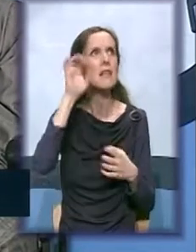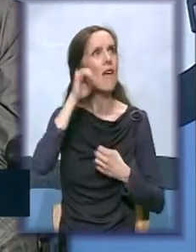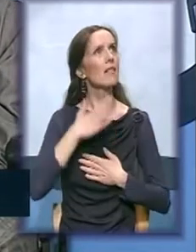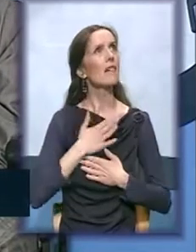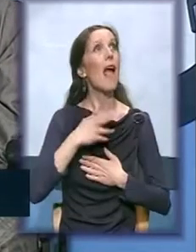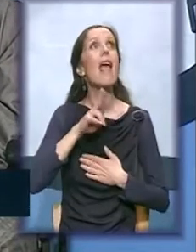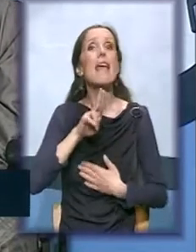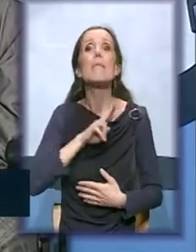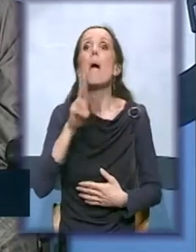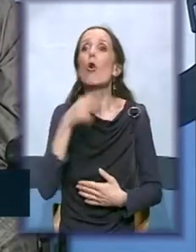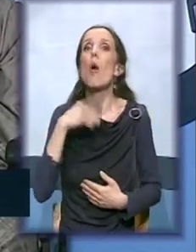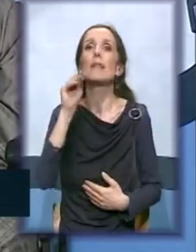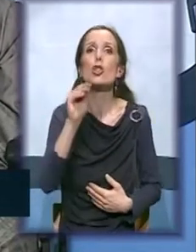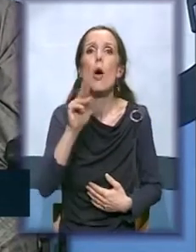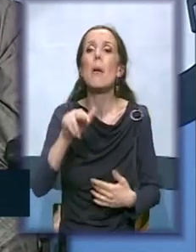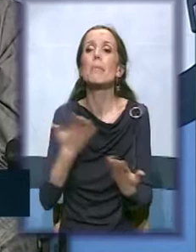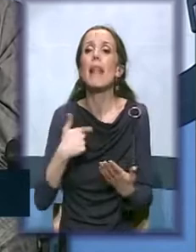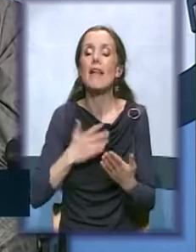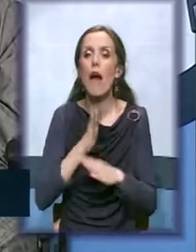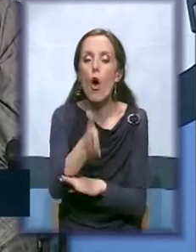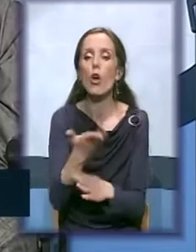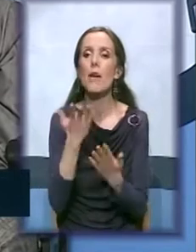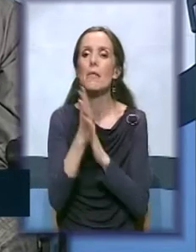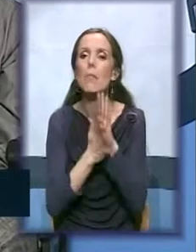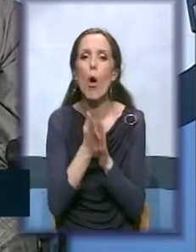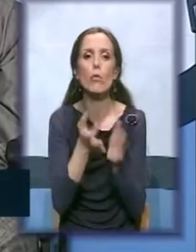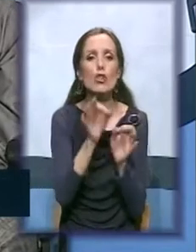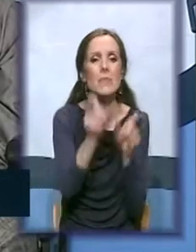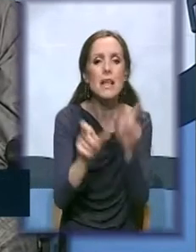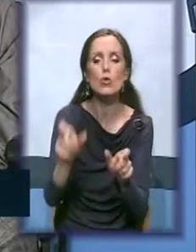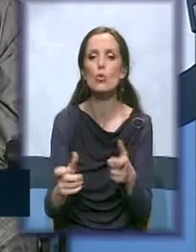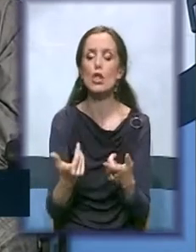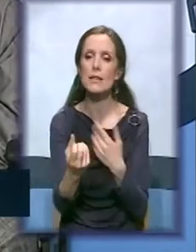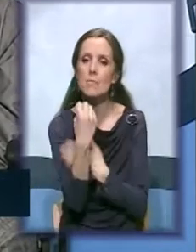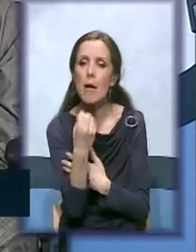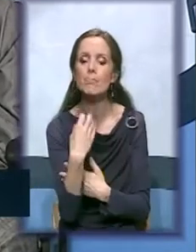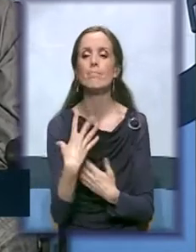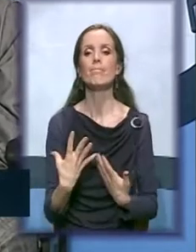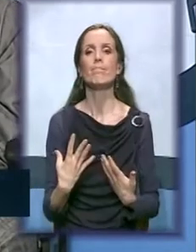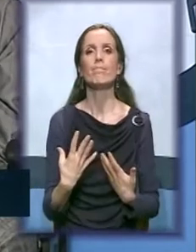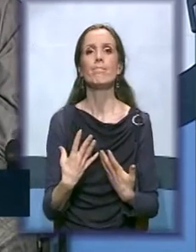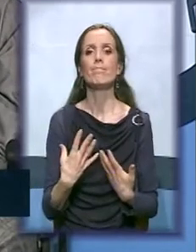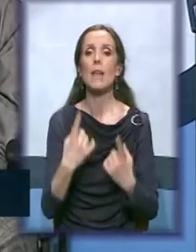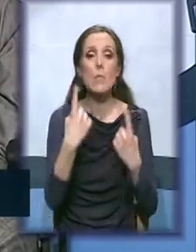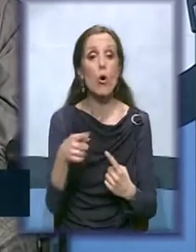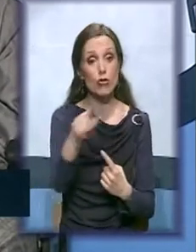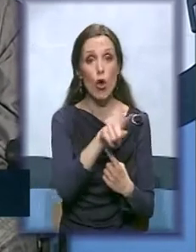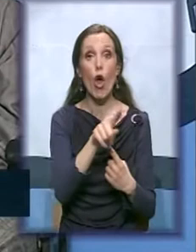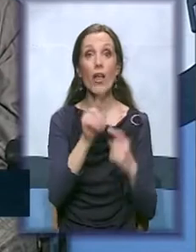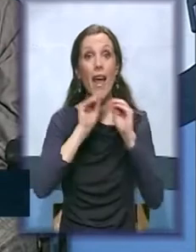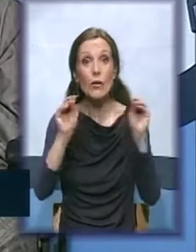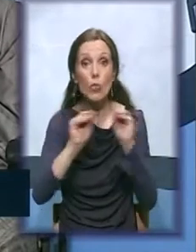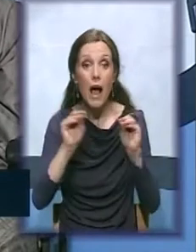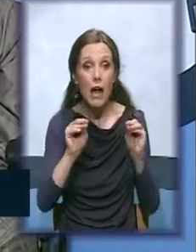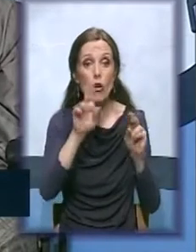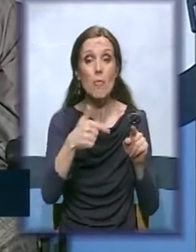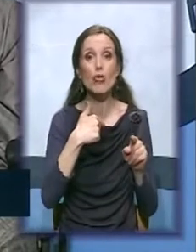prostor da dođete, da popričate sa tručnim licem, sa konsultatskinjem, da imate advokata koji će da vam pomogne